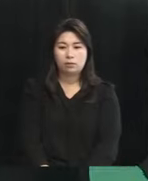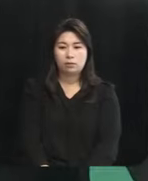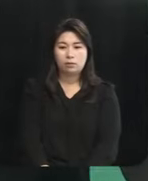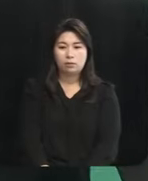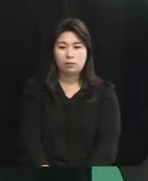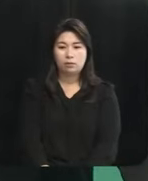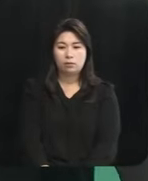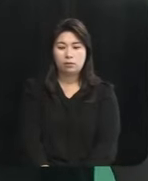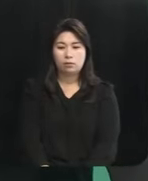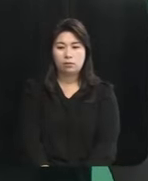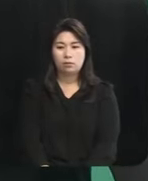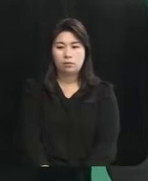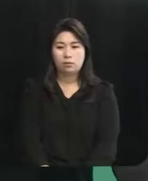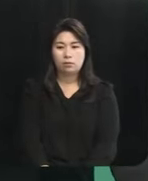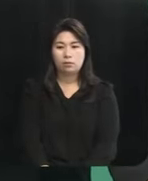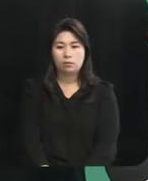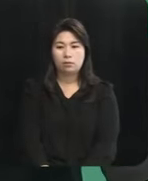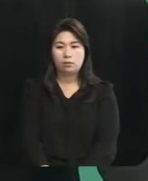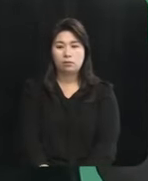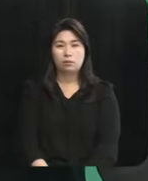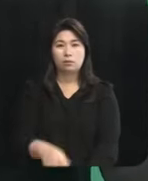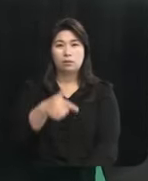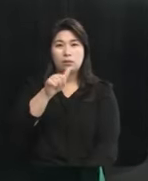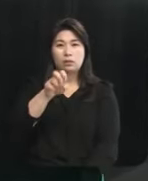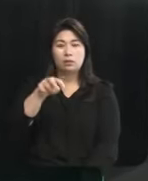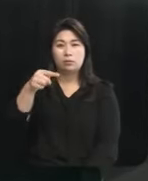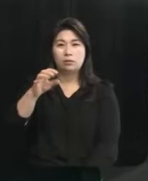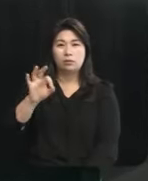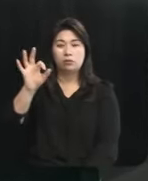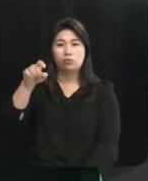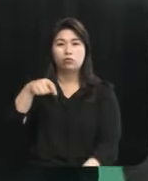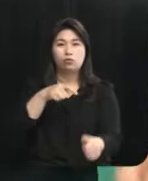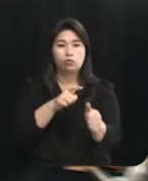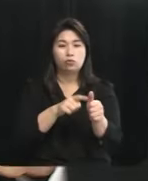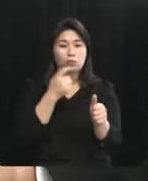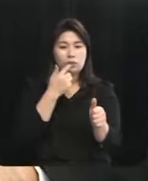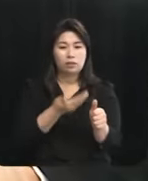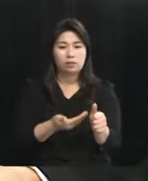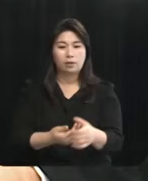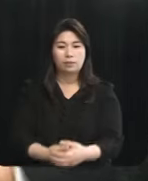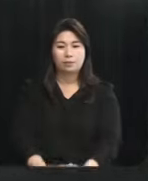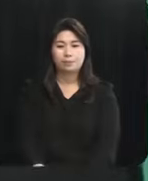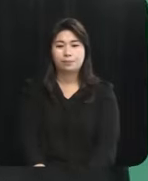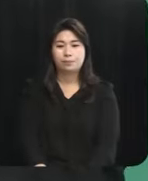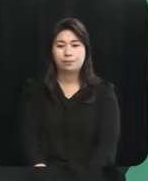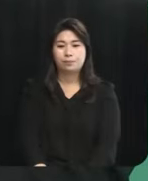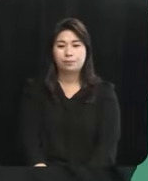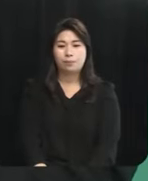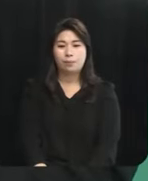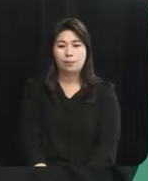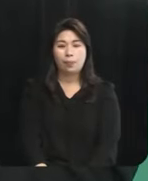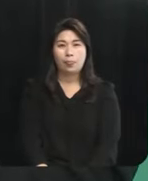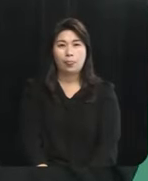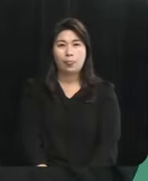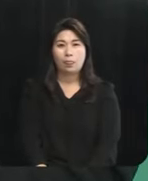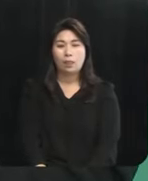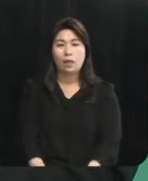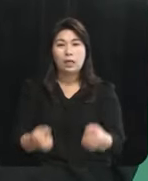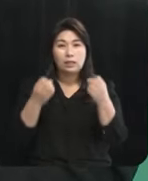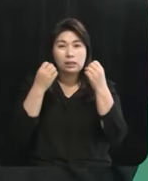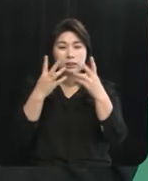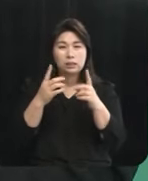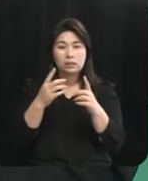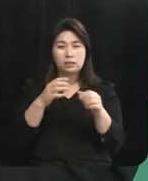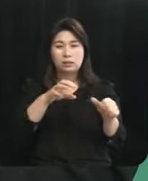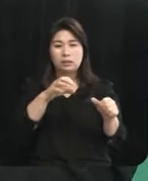어느 후보께 질문을 지금 김승욱 후보님께 말씀드렸습니다 배터리 시장 또는 신재생 에너지